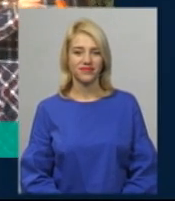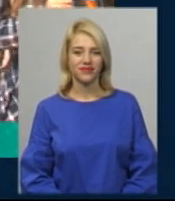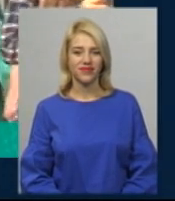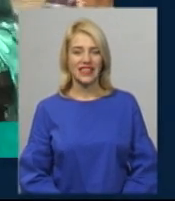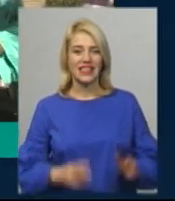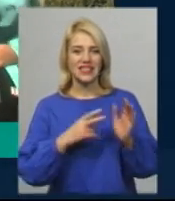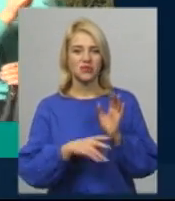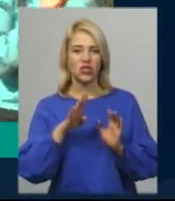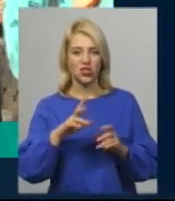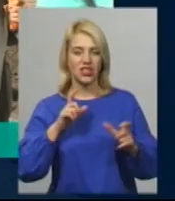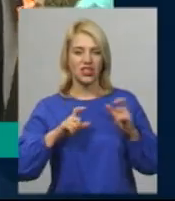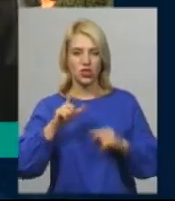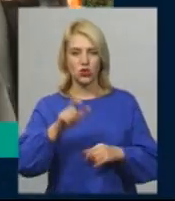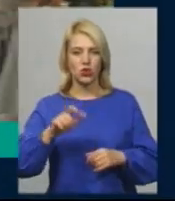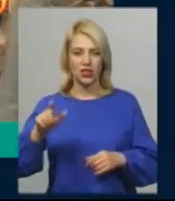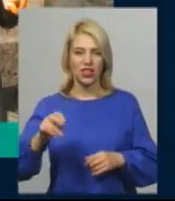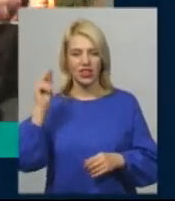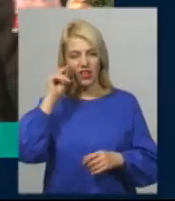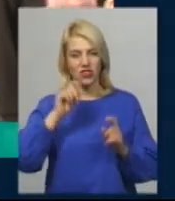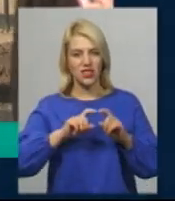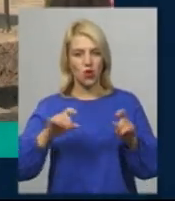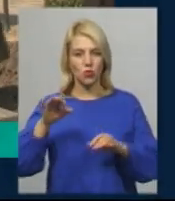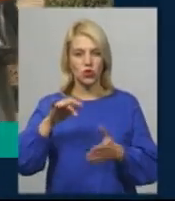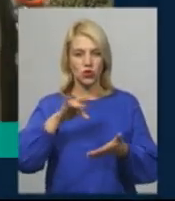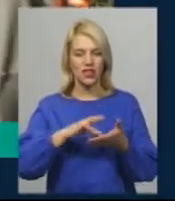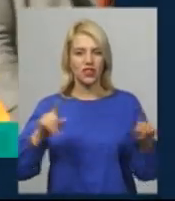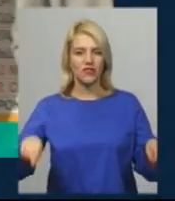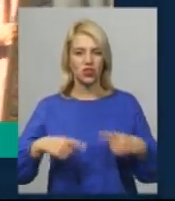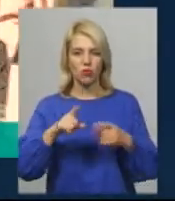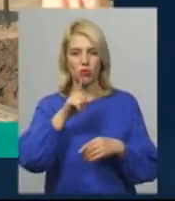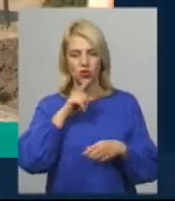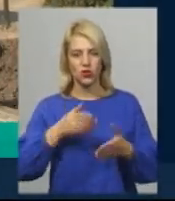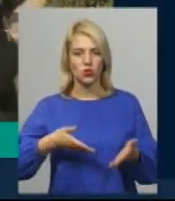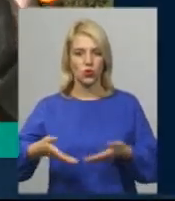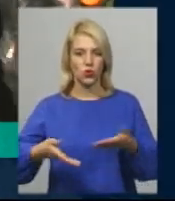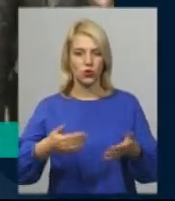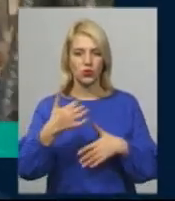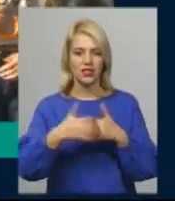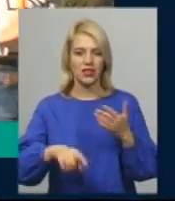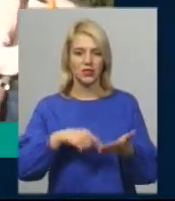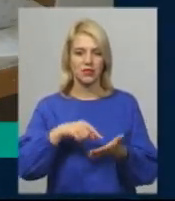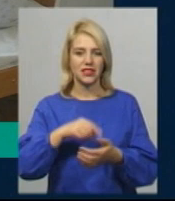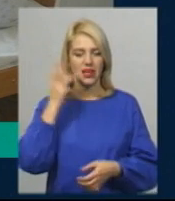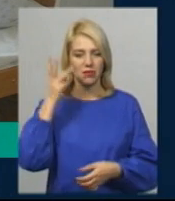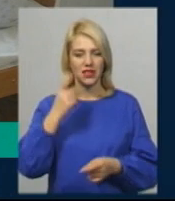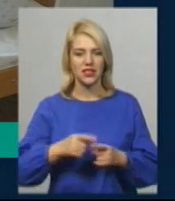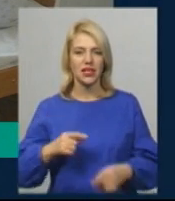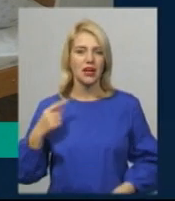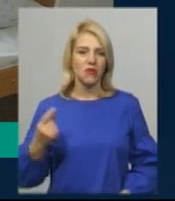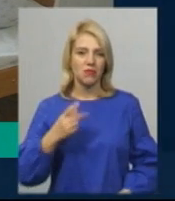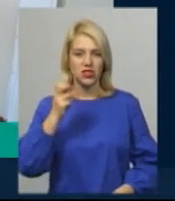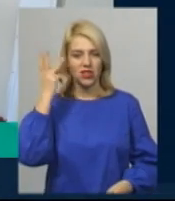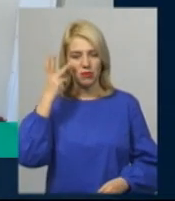74 студенти з навчальних закладів обласного центру влаштували мовчазну ходу у середмісті Хмельницького. Перший на